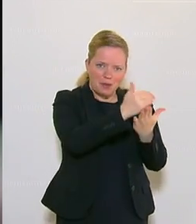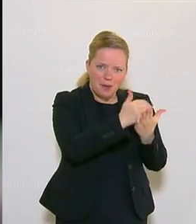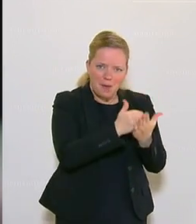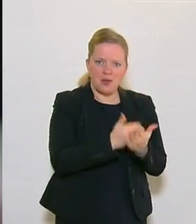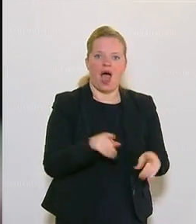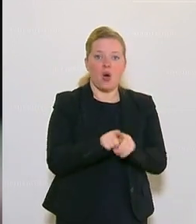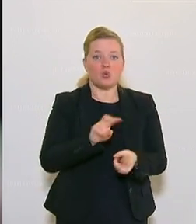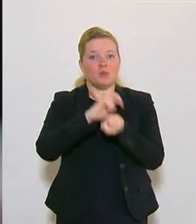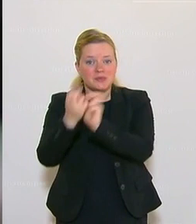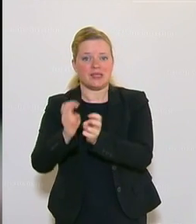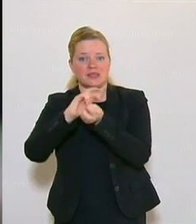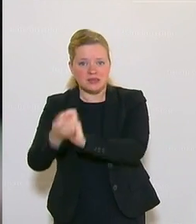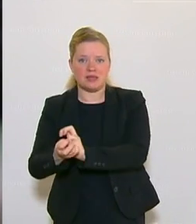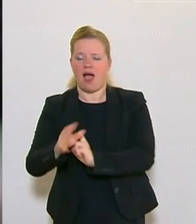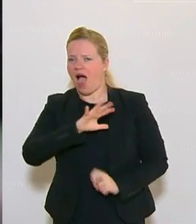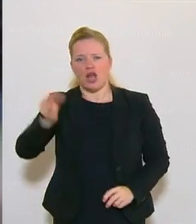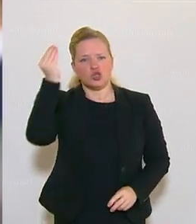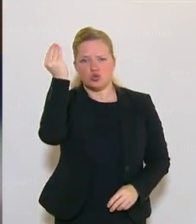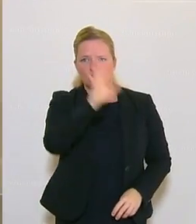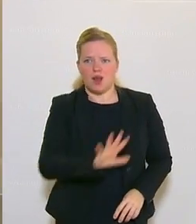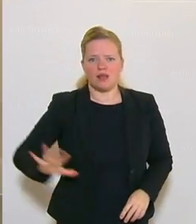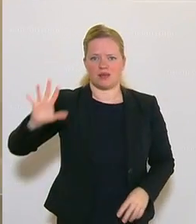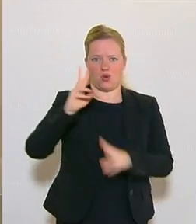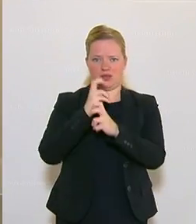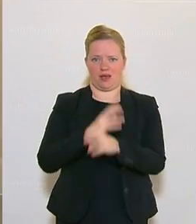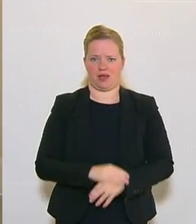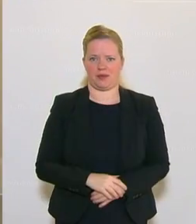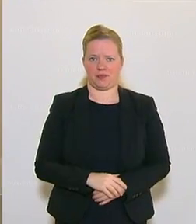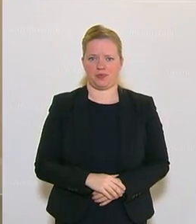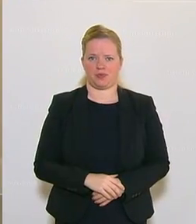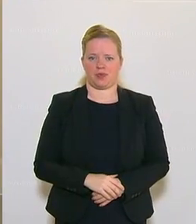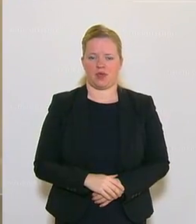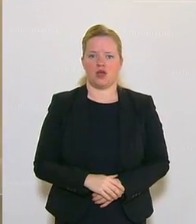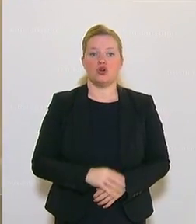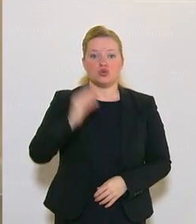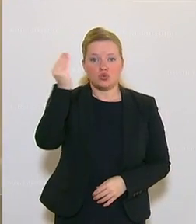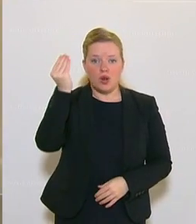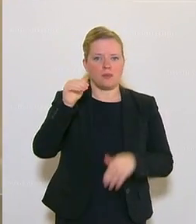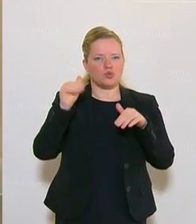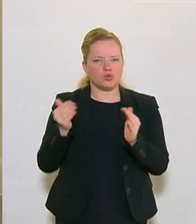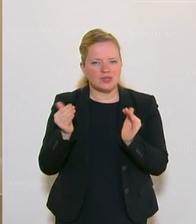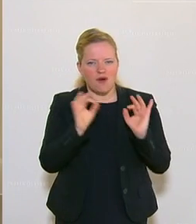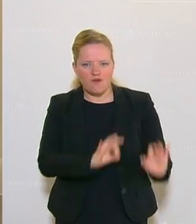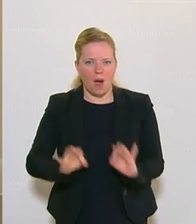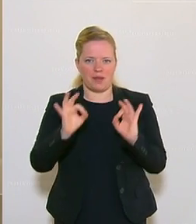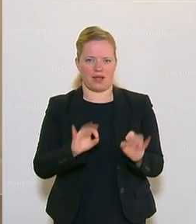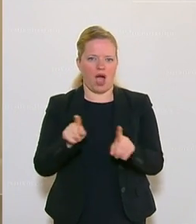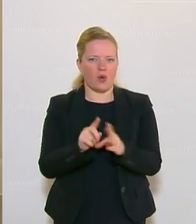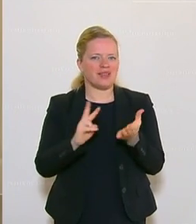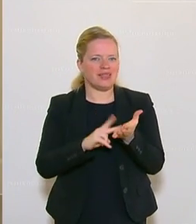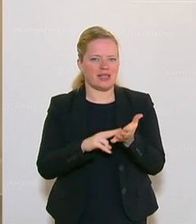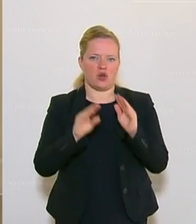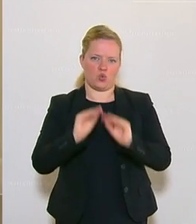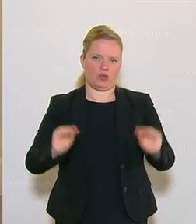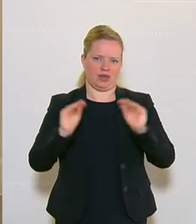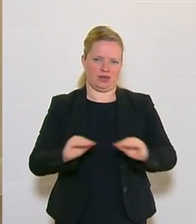sondern auch umzusetzen in allen Schulen Österreichs. Aber rüsten wir unsere Schulen auch für den digitalen Unterricht endlich